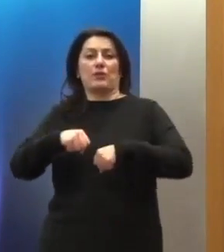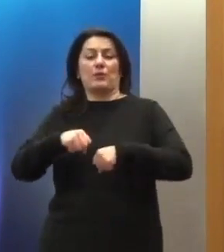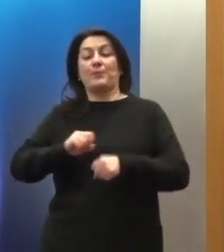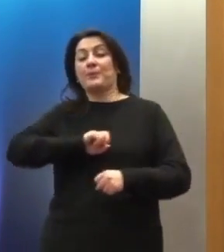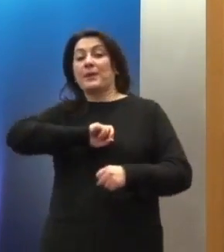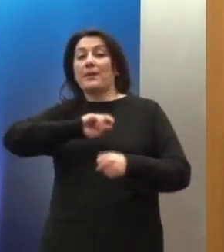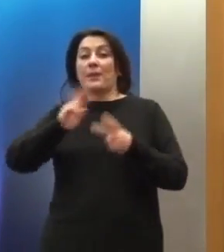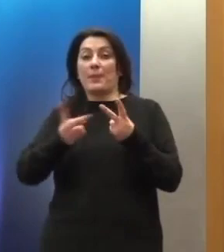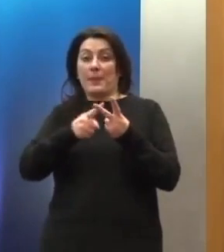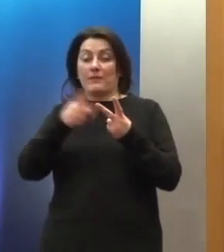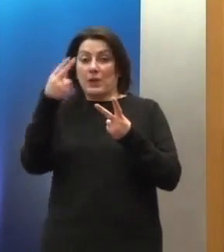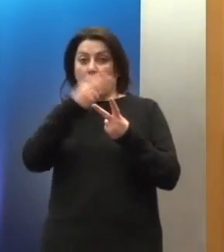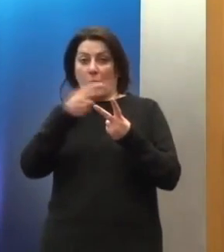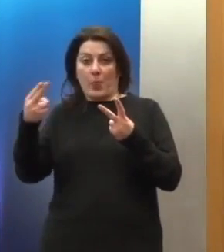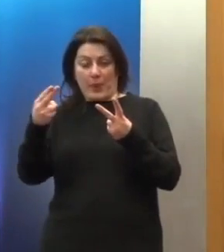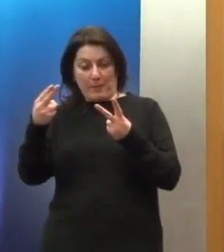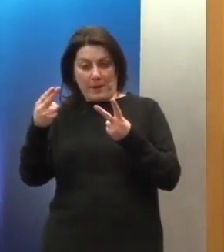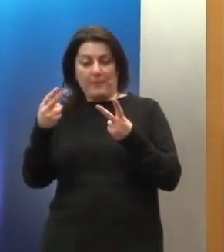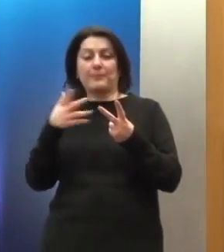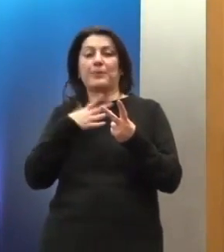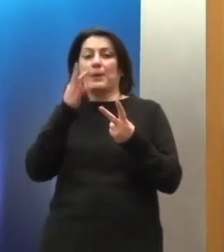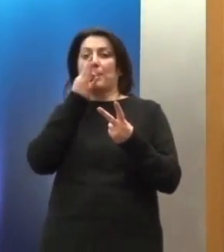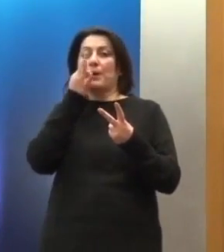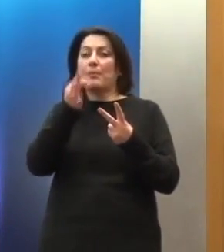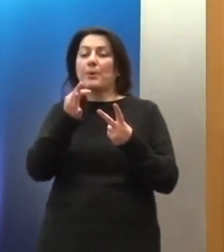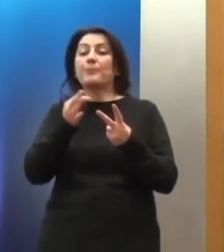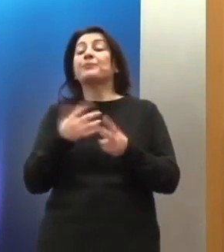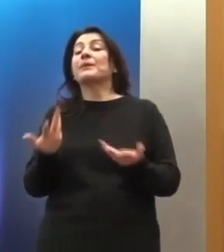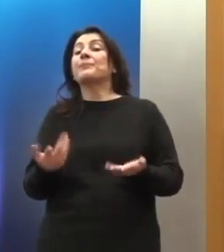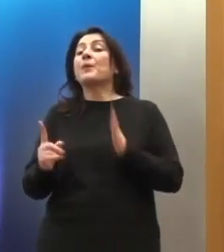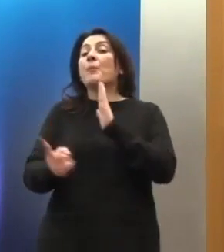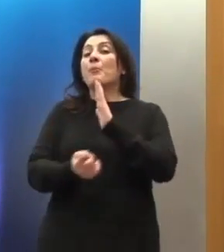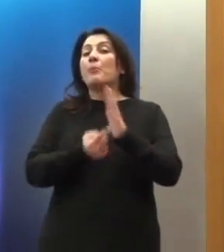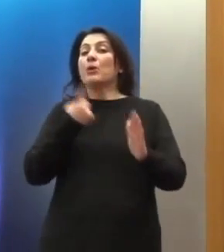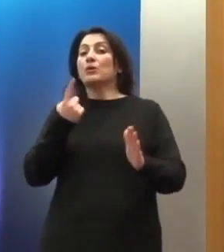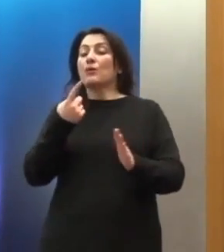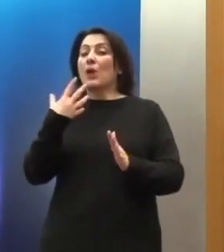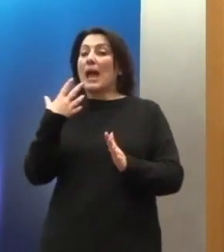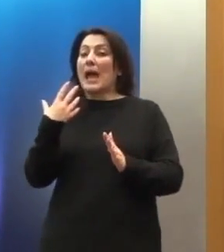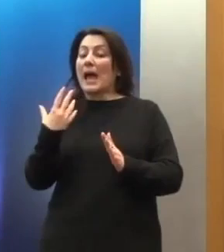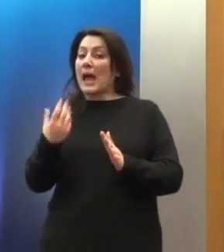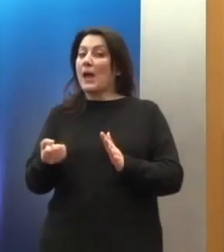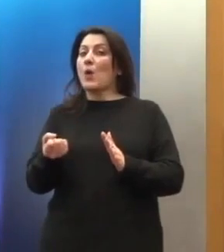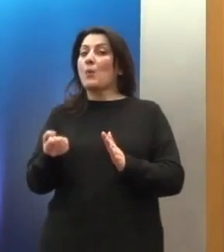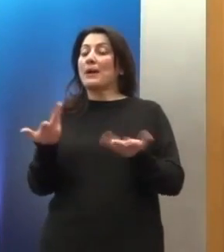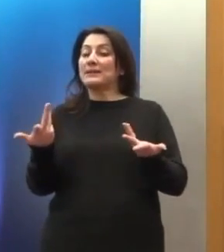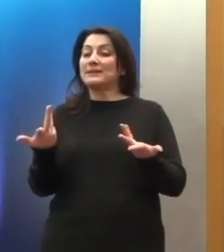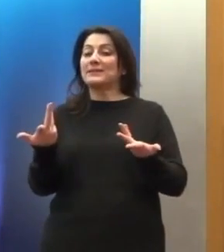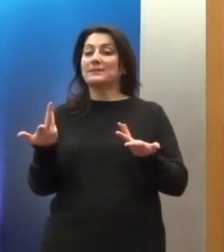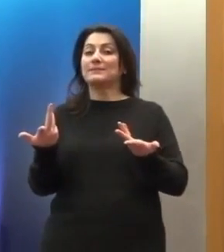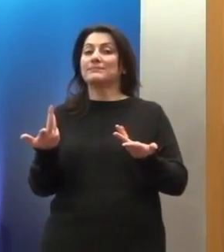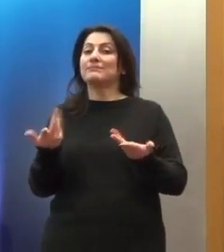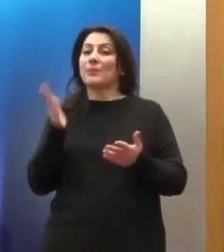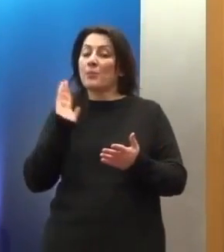να επιμείνω, θα έρθω σε αυτό ξανά, είναι ότι για πρώτη φορά έχουμε ένα περιθώριο συνεργασίας